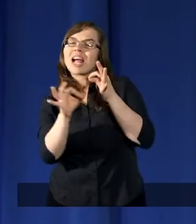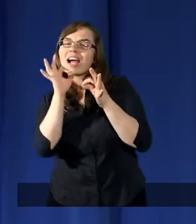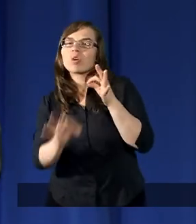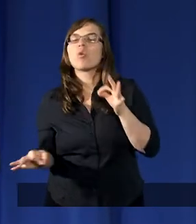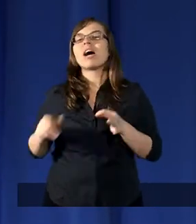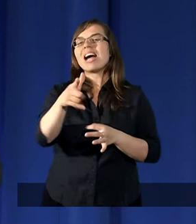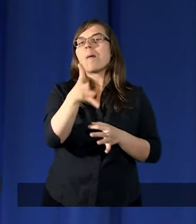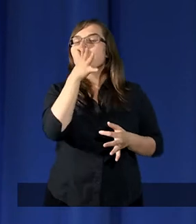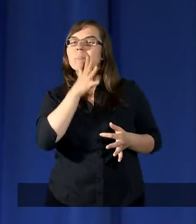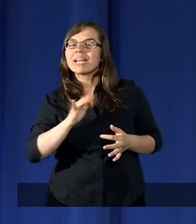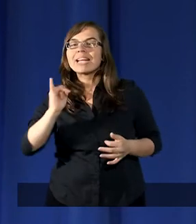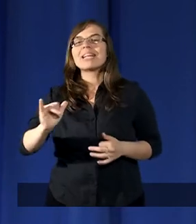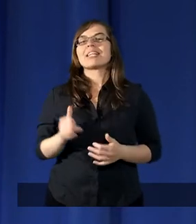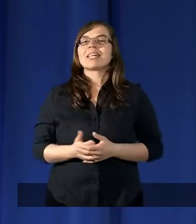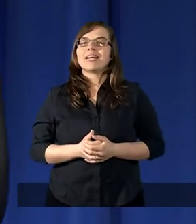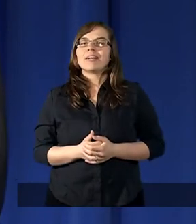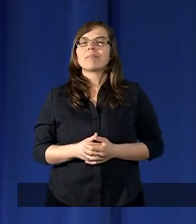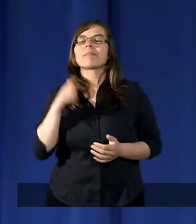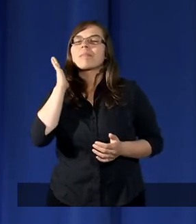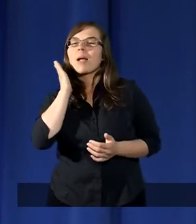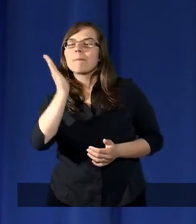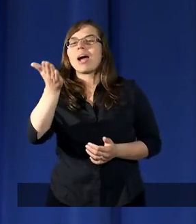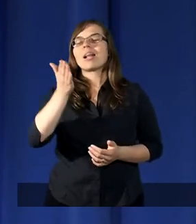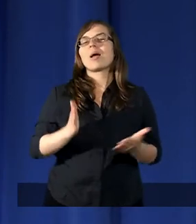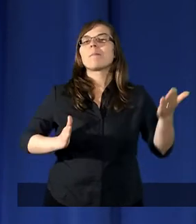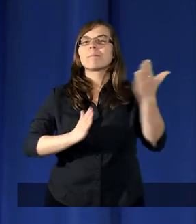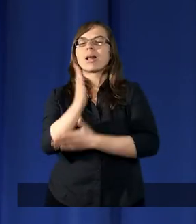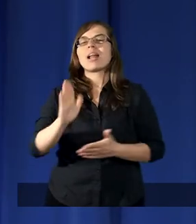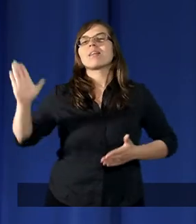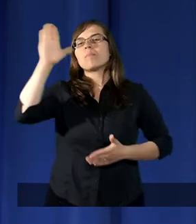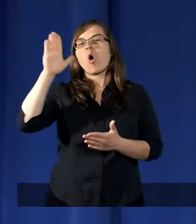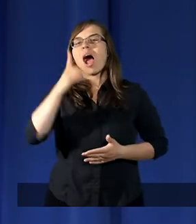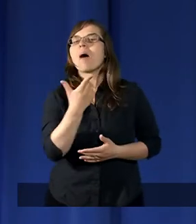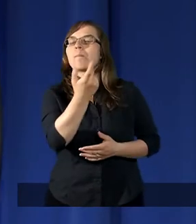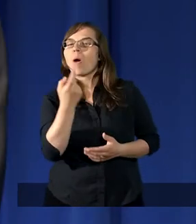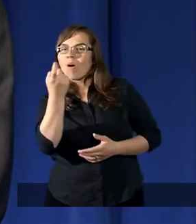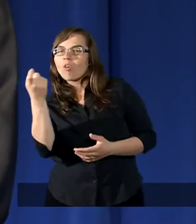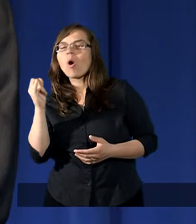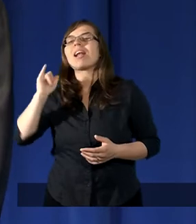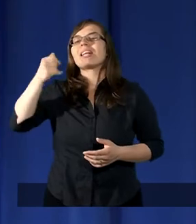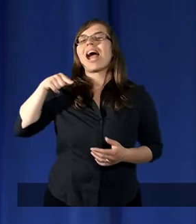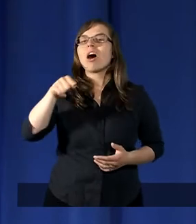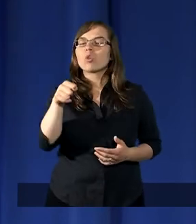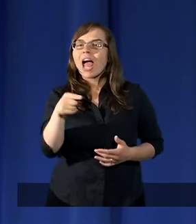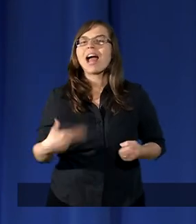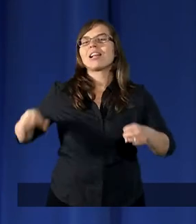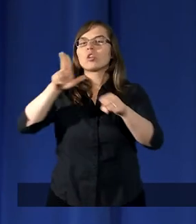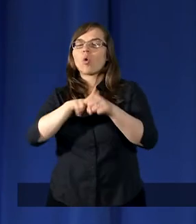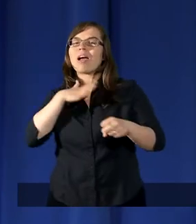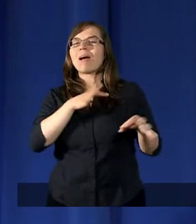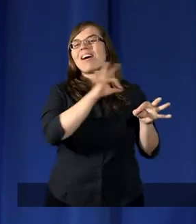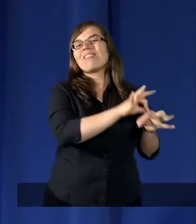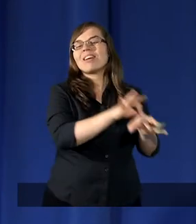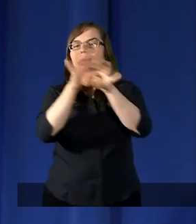szczególnej misji będę przez Boga powołany jako ten, który ma wyprowadzić.